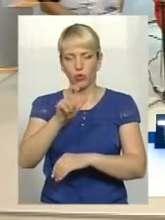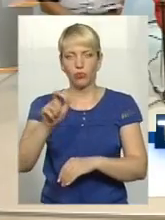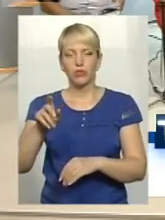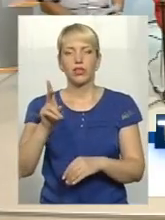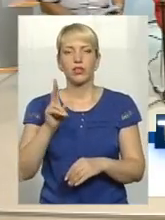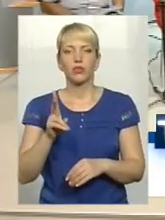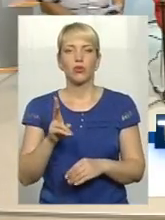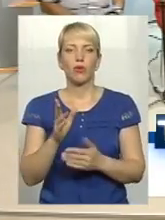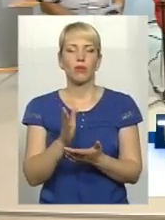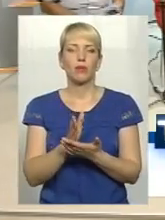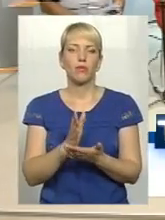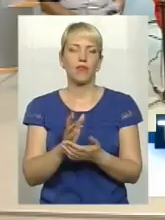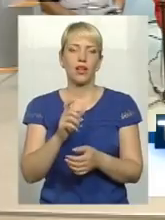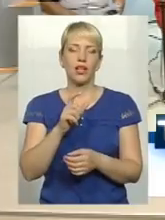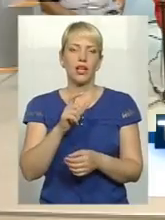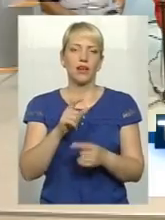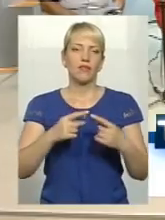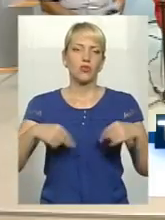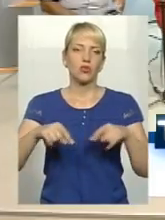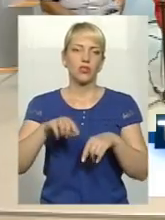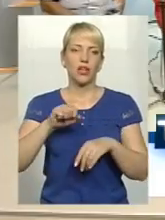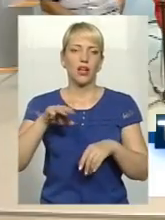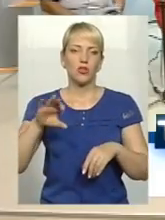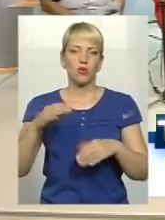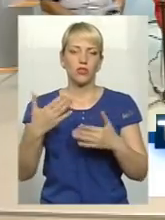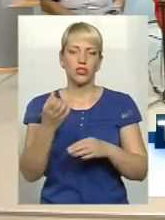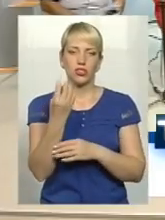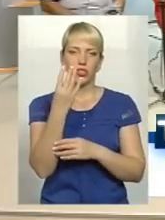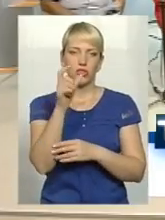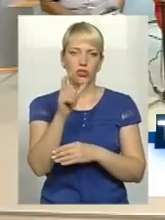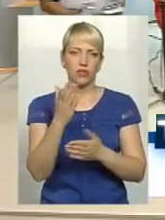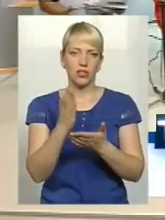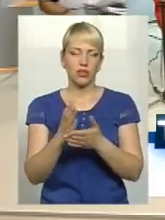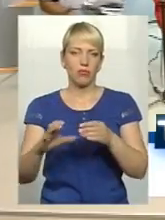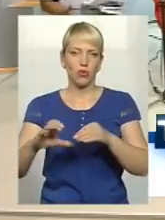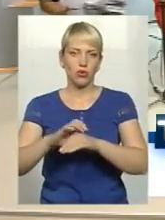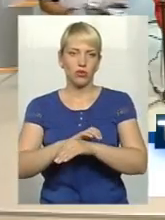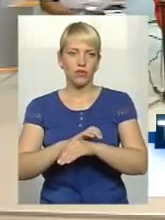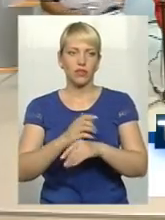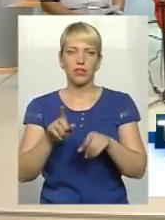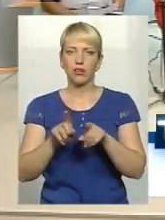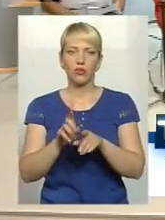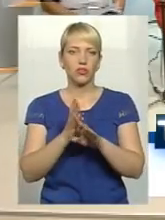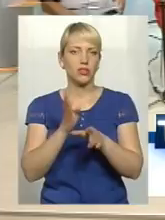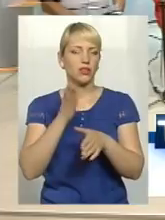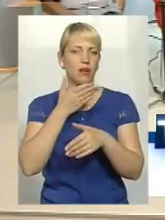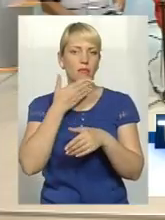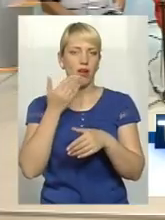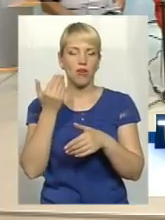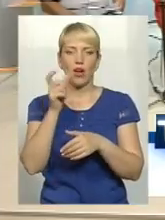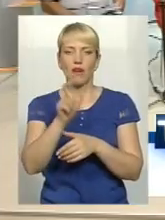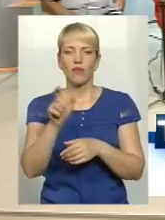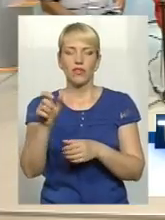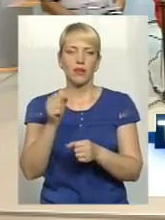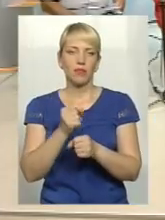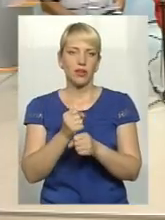зоні АТО, 14 чоловік протезувано. Тут такої черги немає, вони працюють безпосередньо